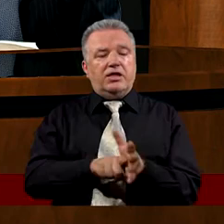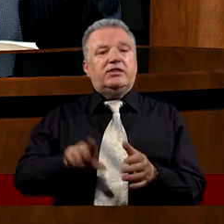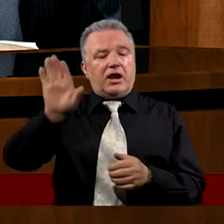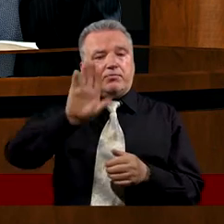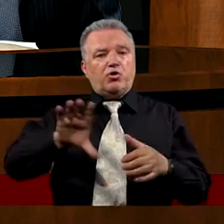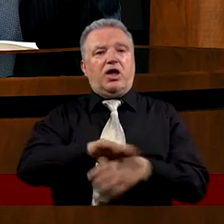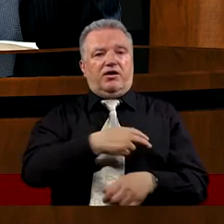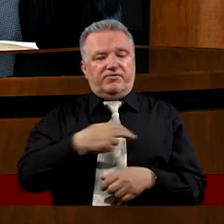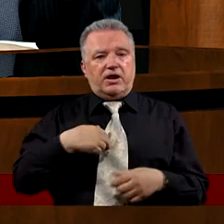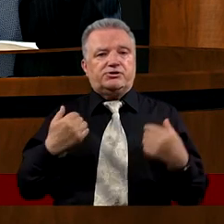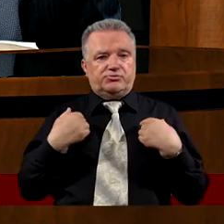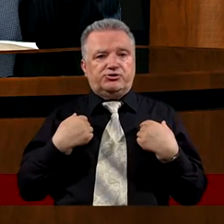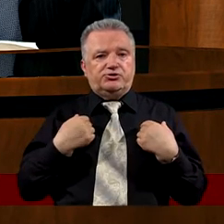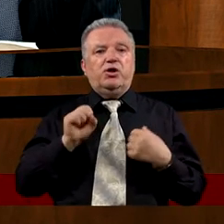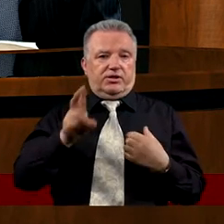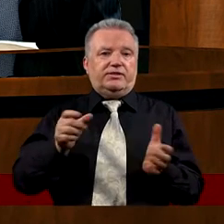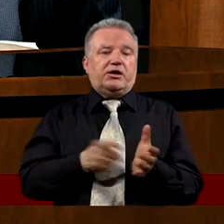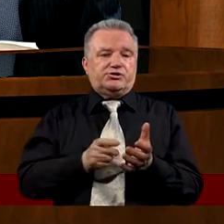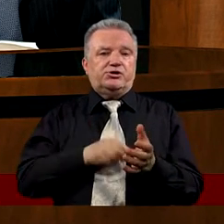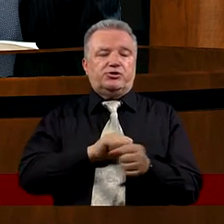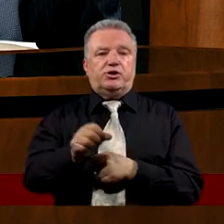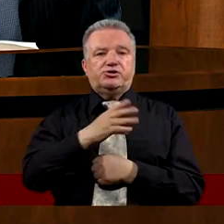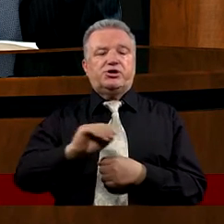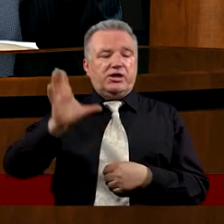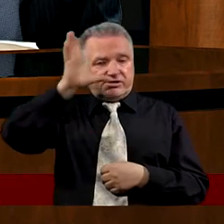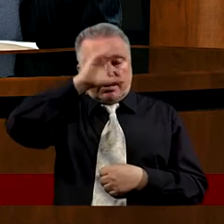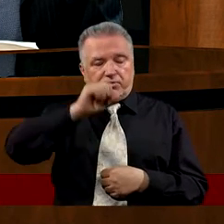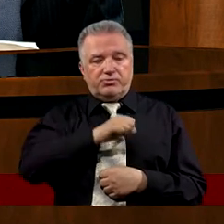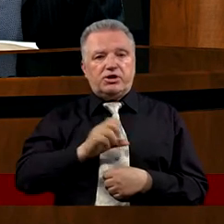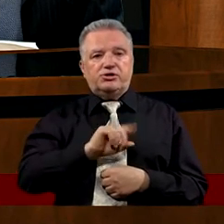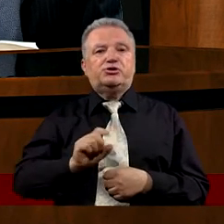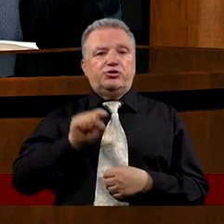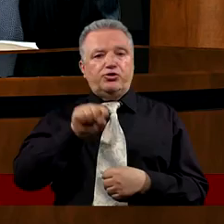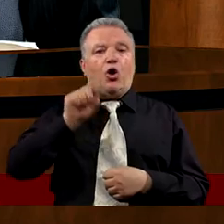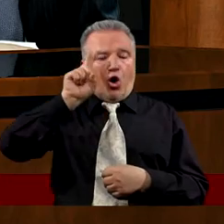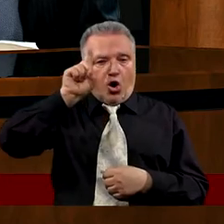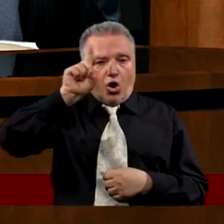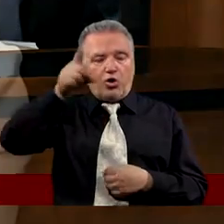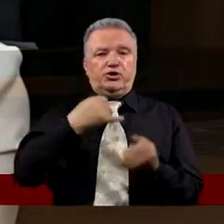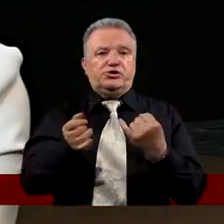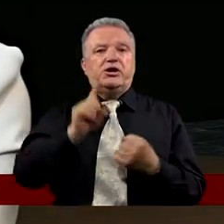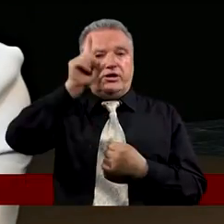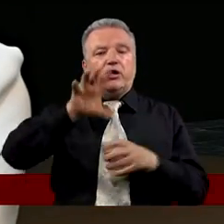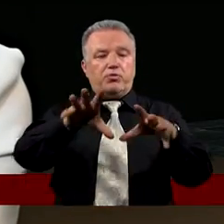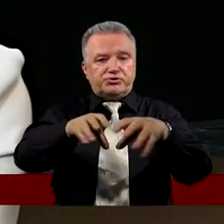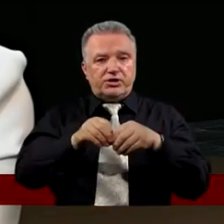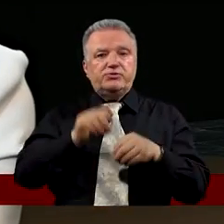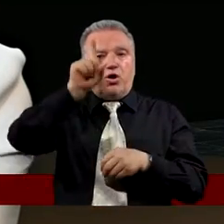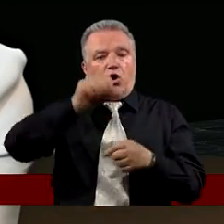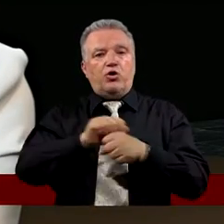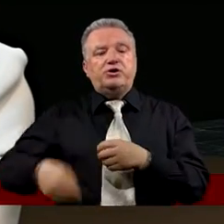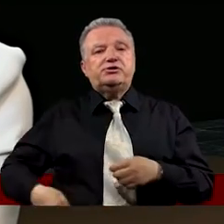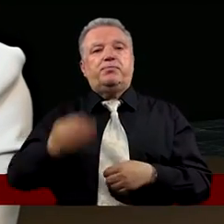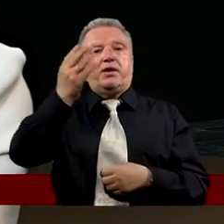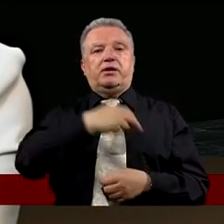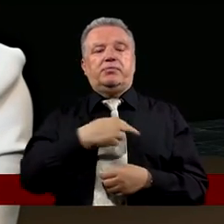naszym życiu I pewnie tak często jest Że zapominamy się Że to On Jeśli Go przyjęliśmy To On jest Panem